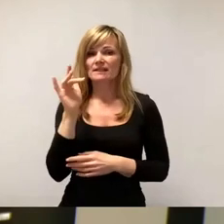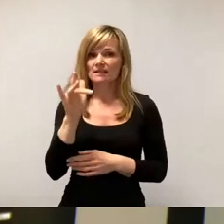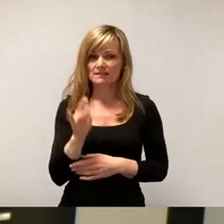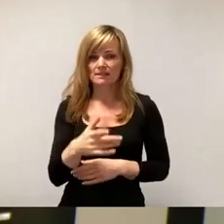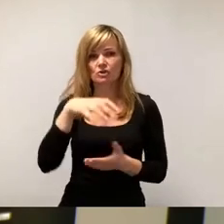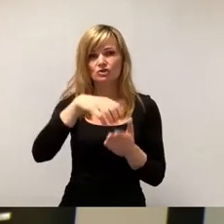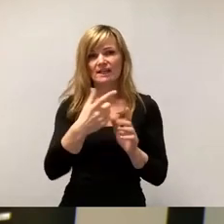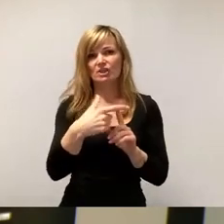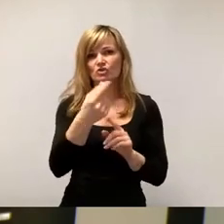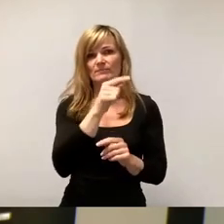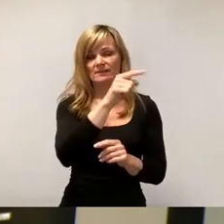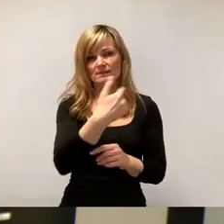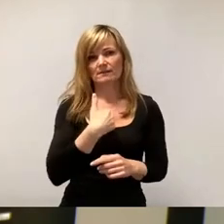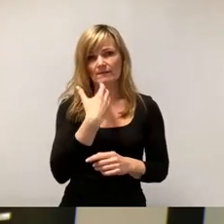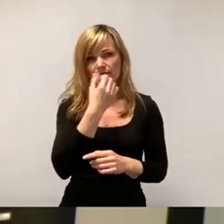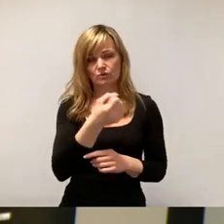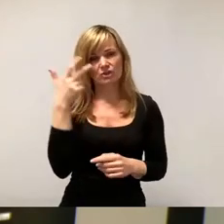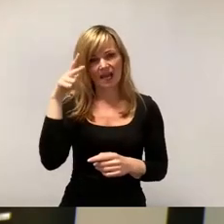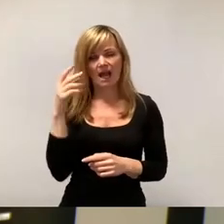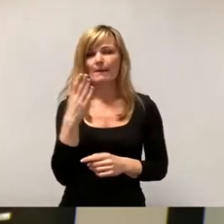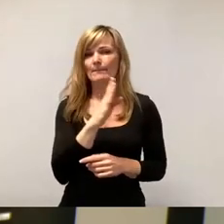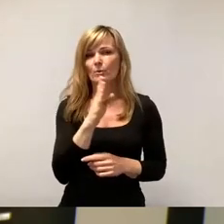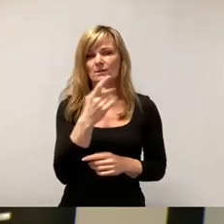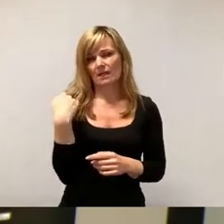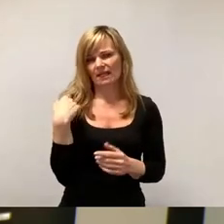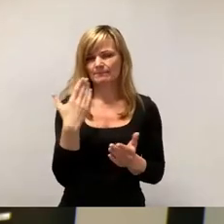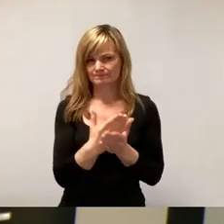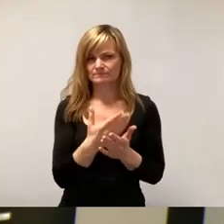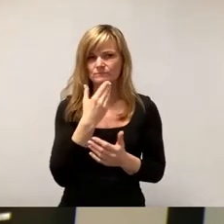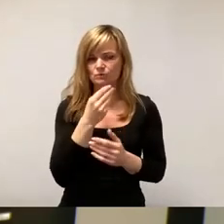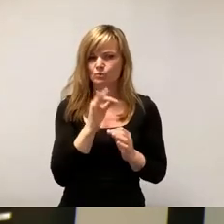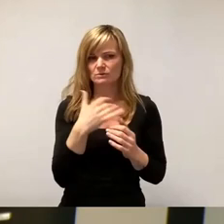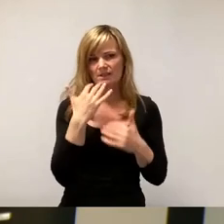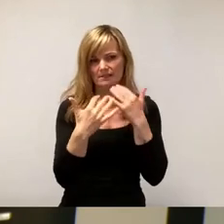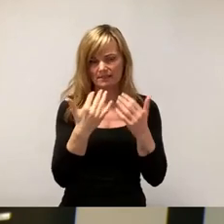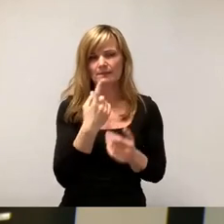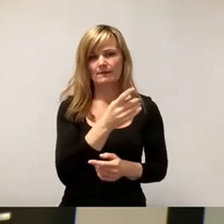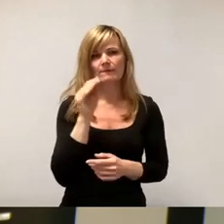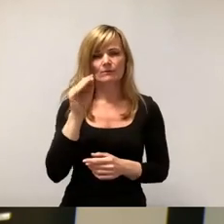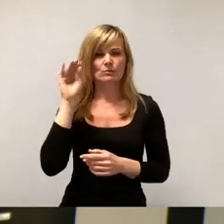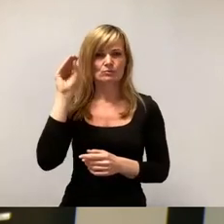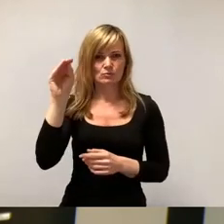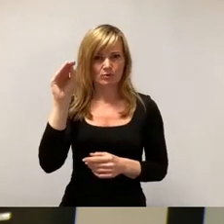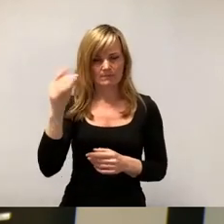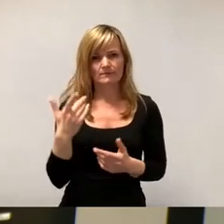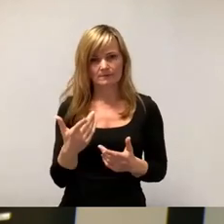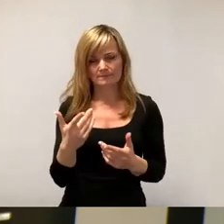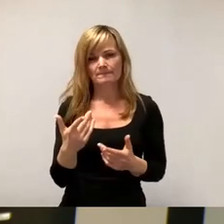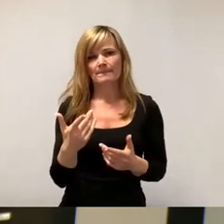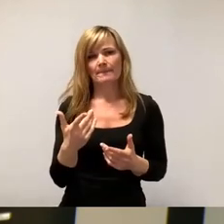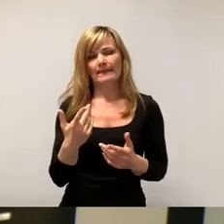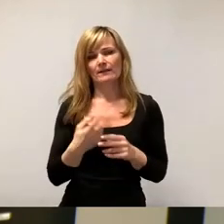Erstens, Herr Blöthner hat das finde ich gut vorgetragen, dass für die Zukunft eine Vermeidung eines